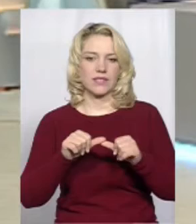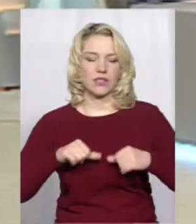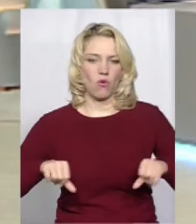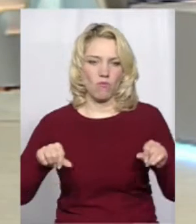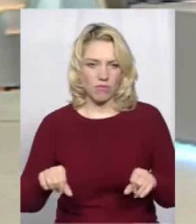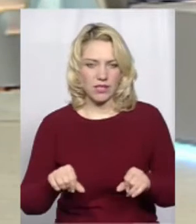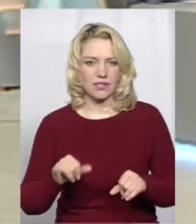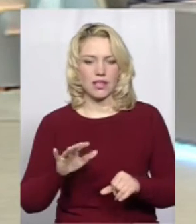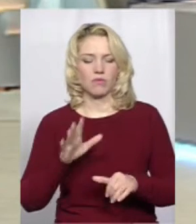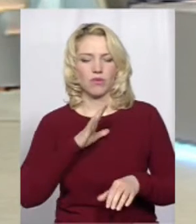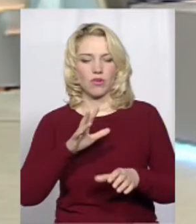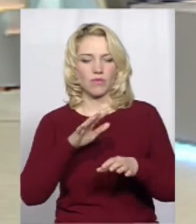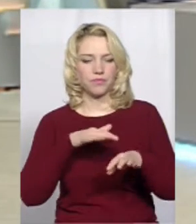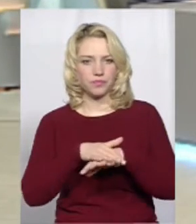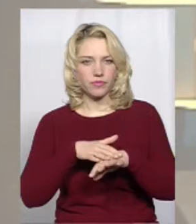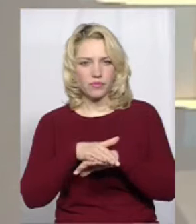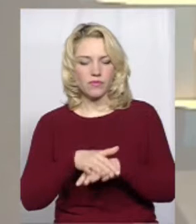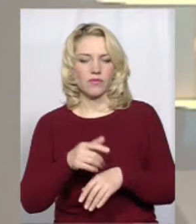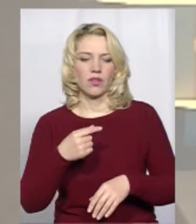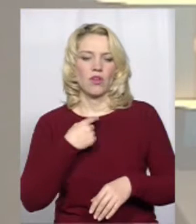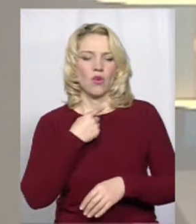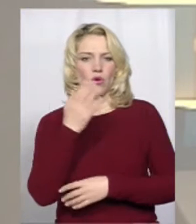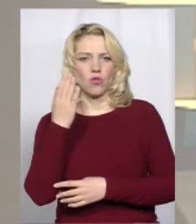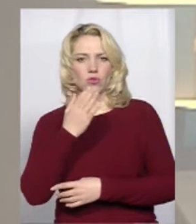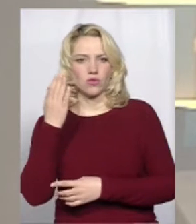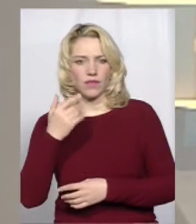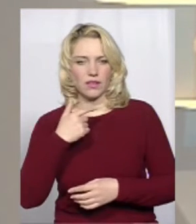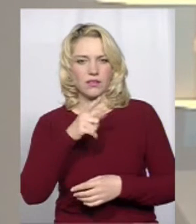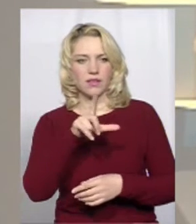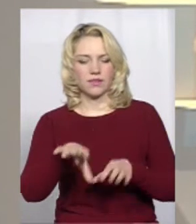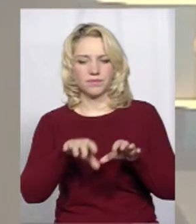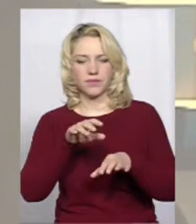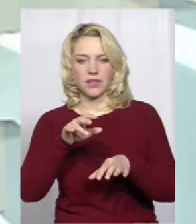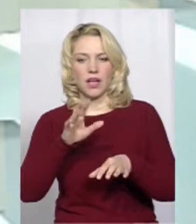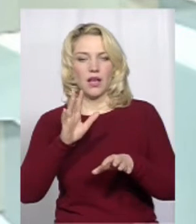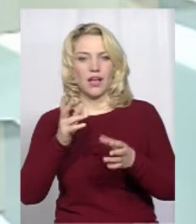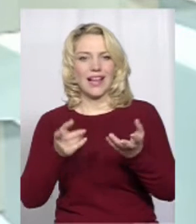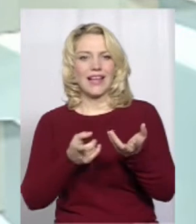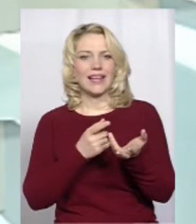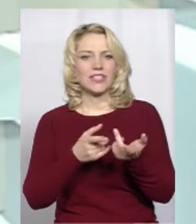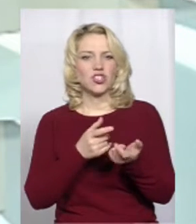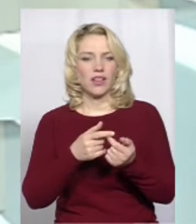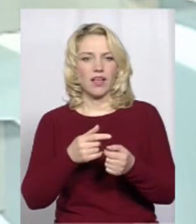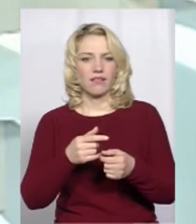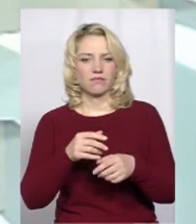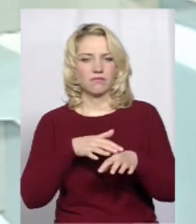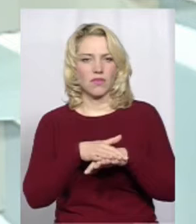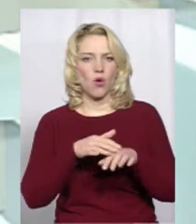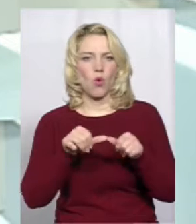за ці кандидатури на голову, секретаря, лічильну комісію. Потім, коли були вибрані ці люди,